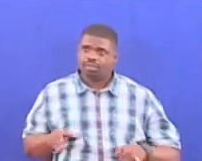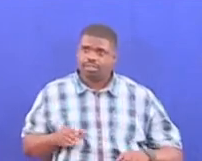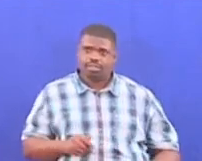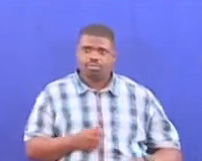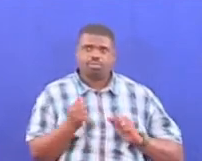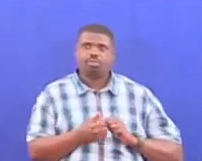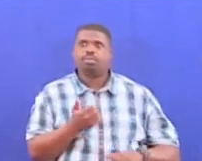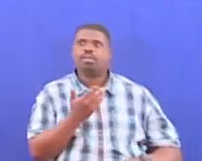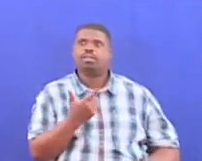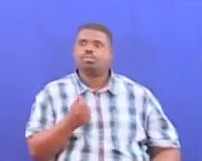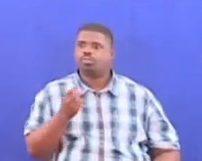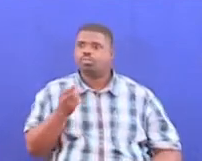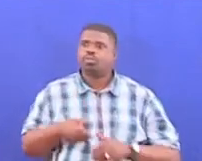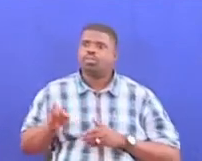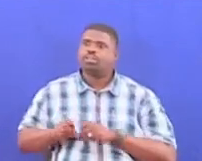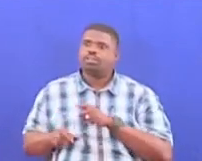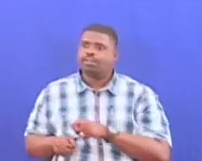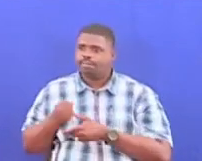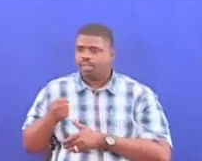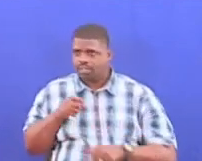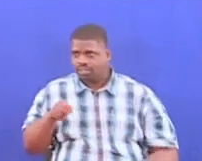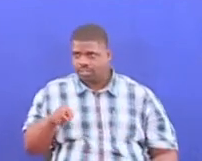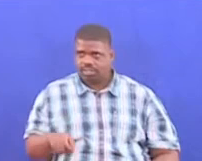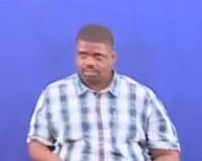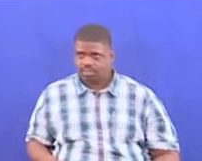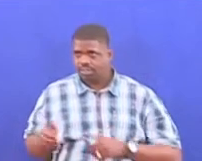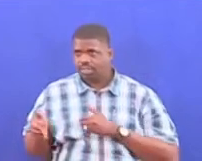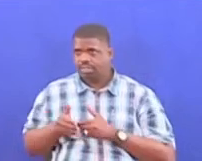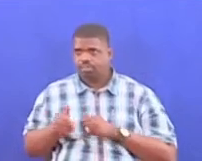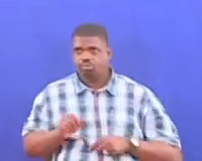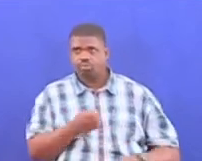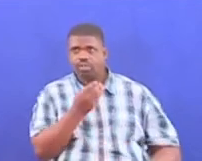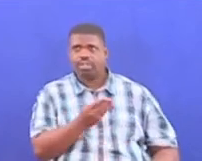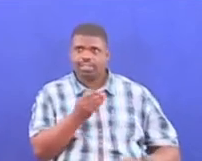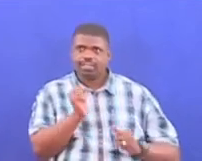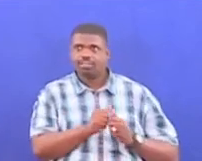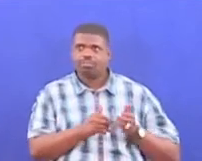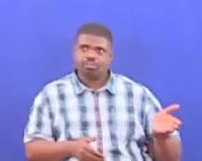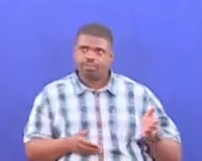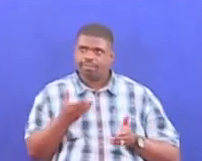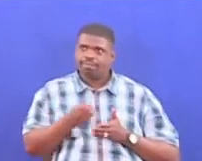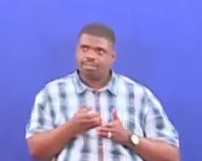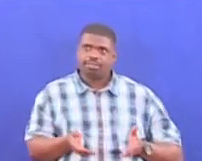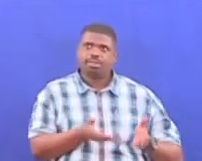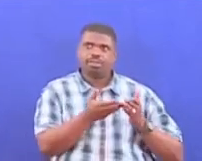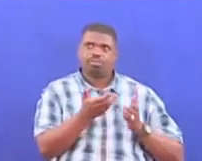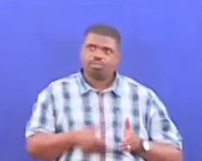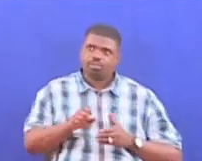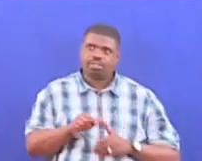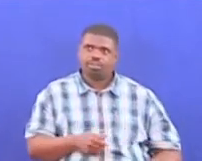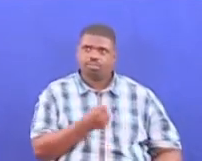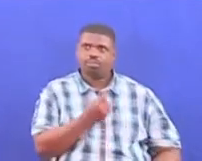kuminatano kwa utoona kunaongezeko kati ya budget hii yani tetakriba tionia inetu na kitu lakini kujefela za maindeleo tumongeza